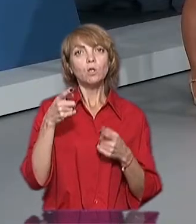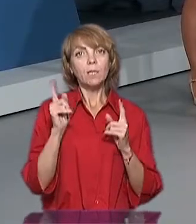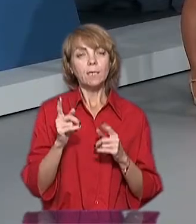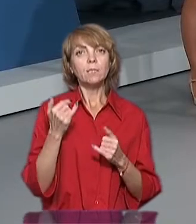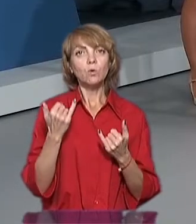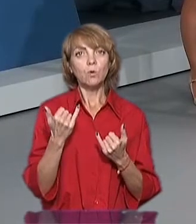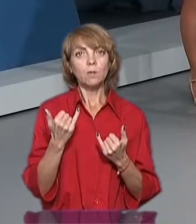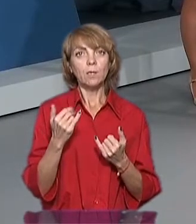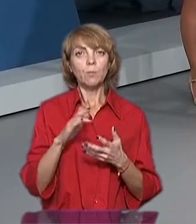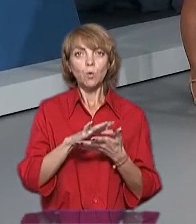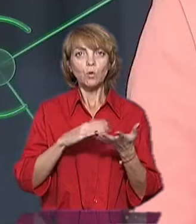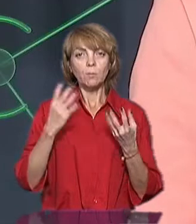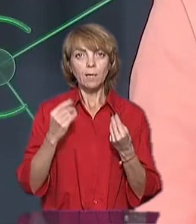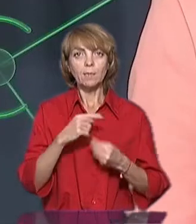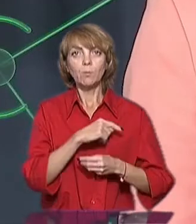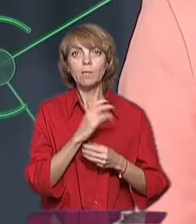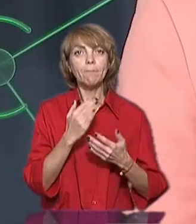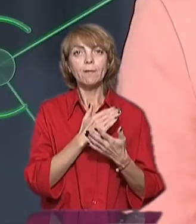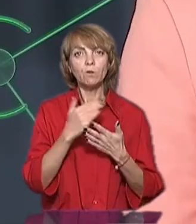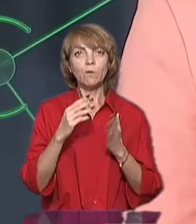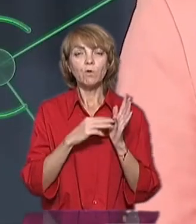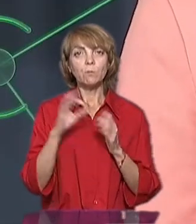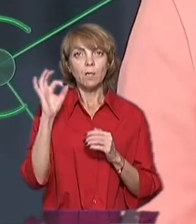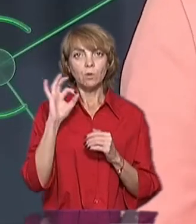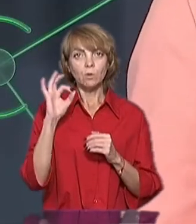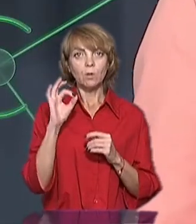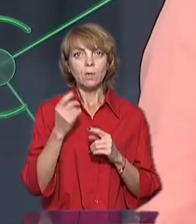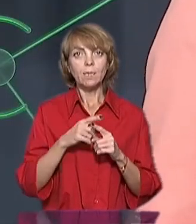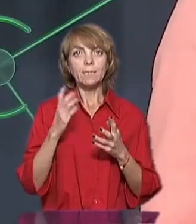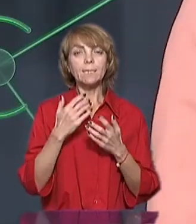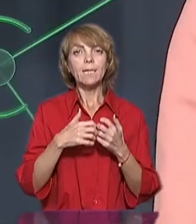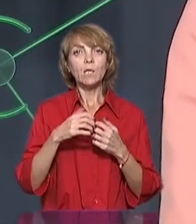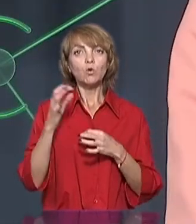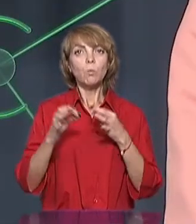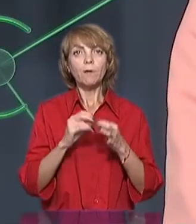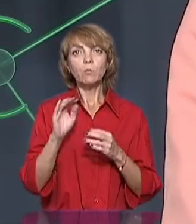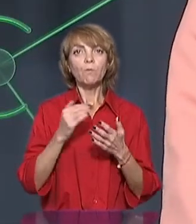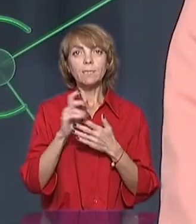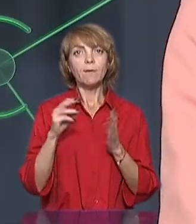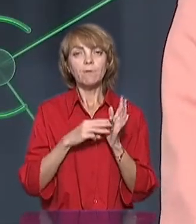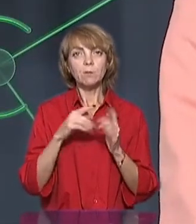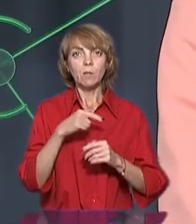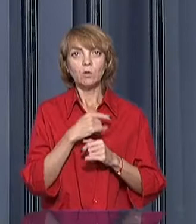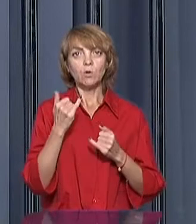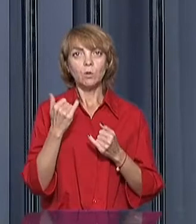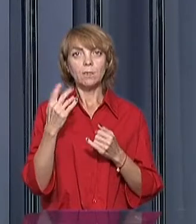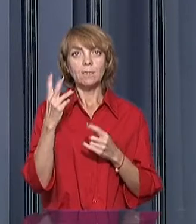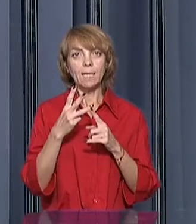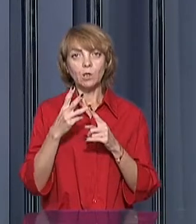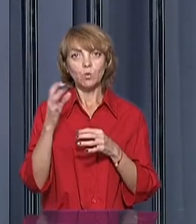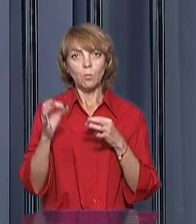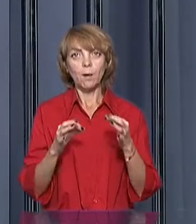сьогодні і протягом дня температура не перевищувала 8 градусів. Тобто середньодобова не буде вищою за 8 градусів. Тобто сьогодні третя доба.